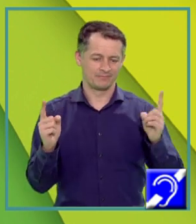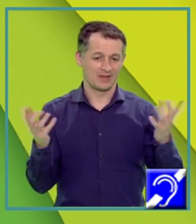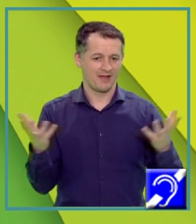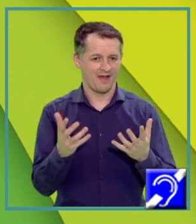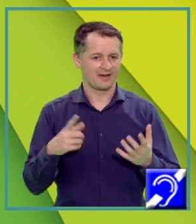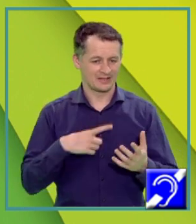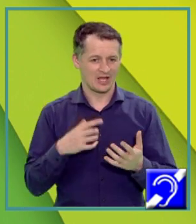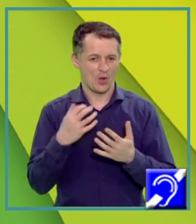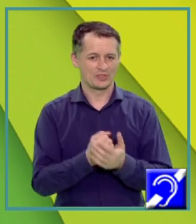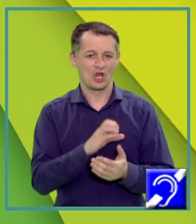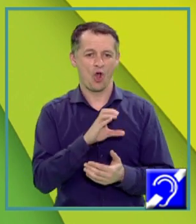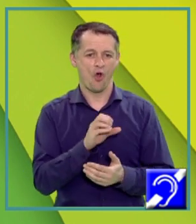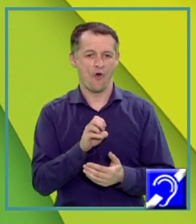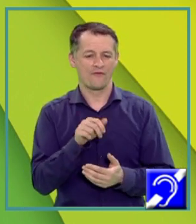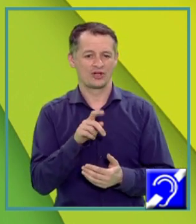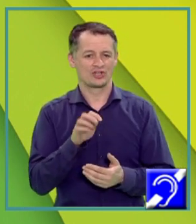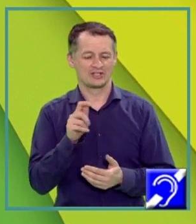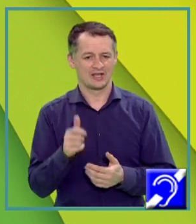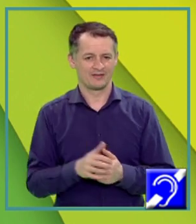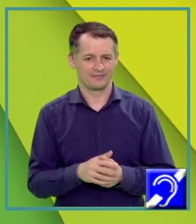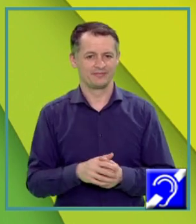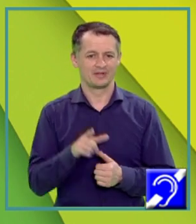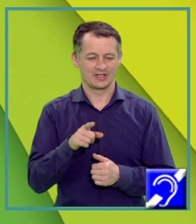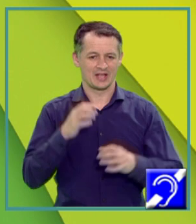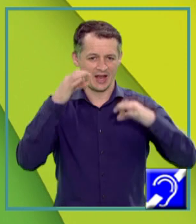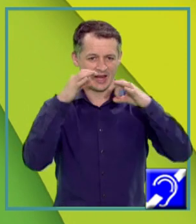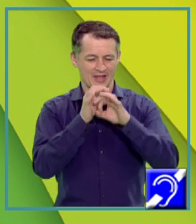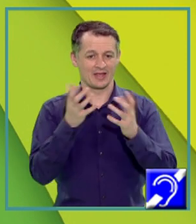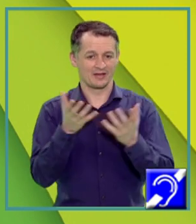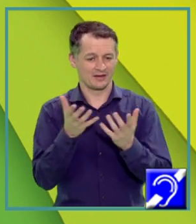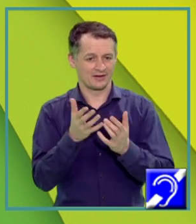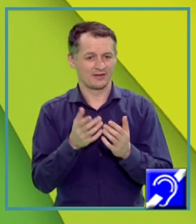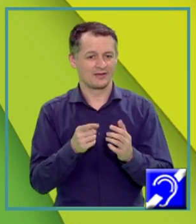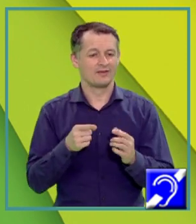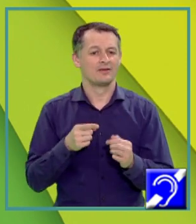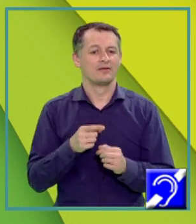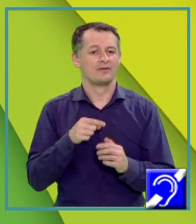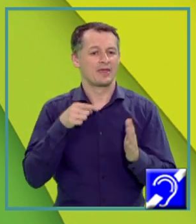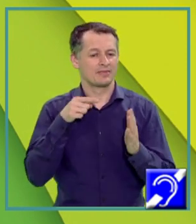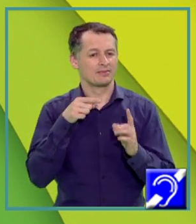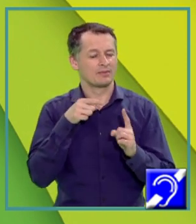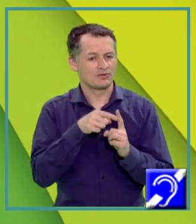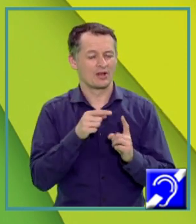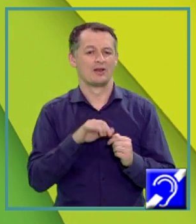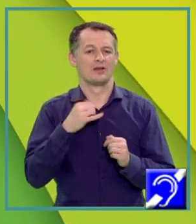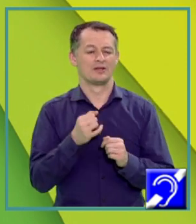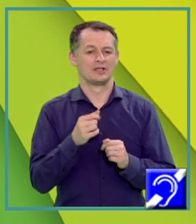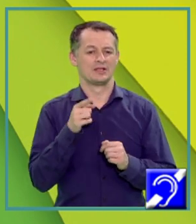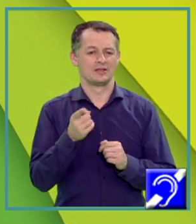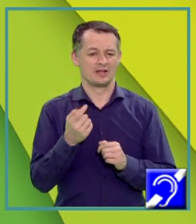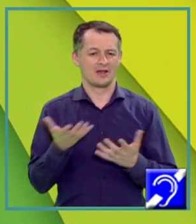convergența lentilei În cazul în care indicele de refracție al materialului din care este